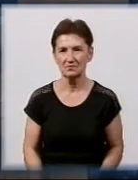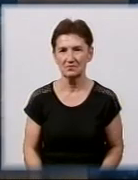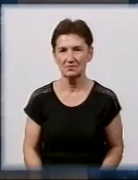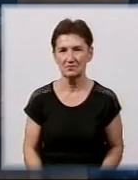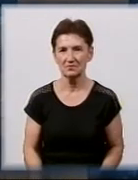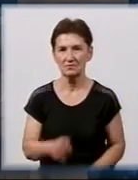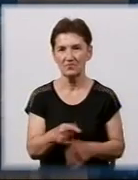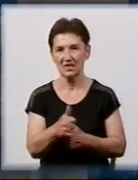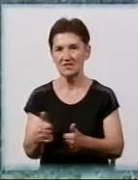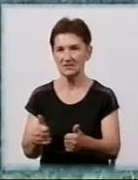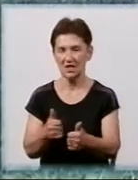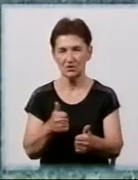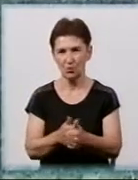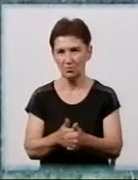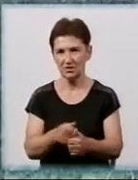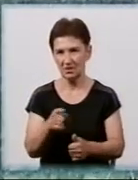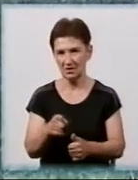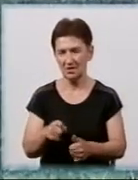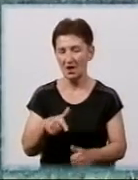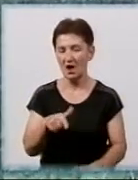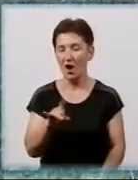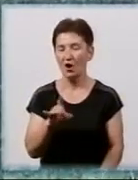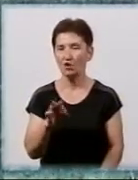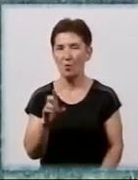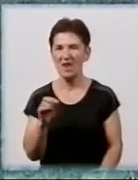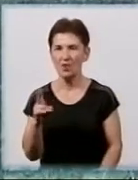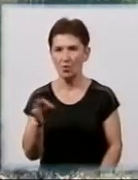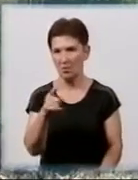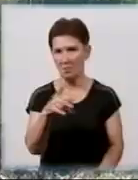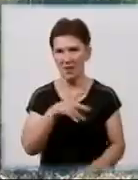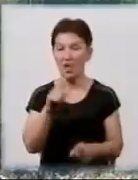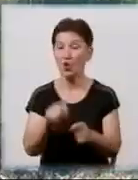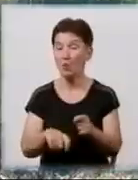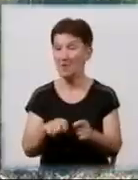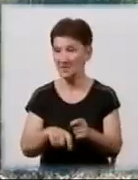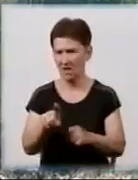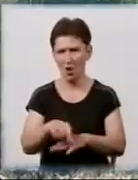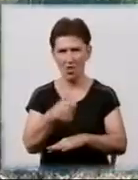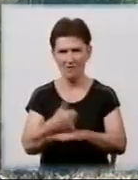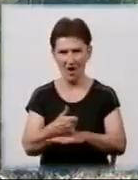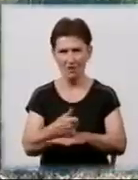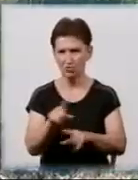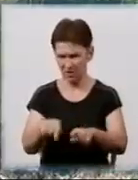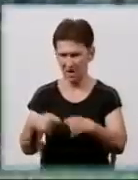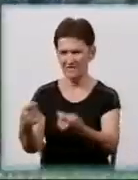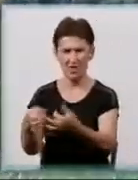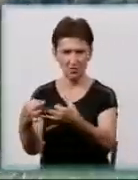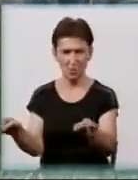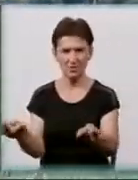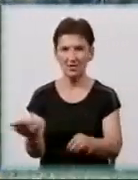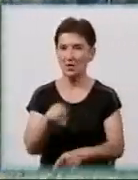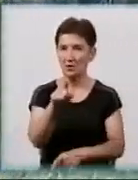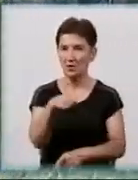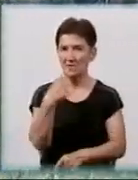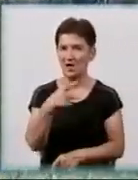Заступник міського голови Олександр Грабенко, що був головою комісії, яка надавала дозвіл на знесення дерев, говорить, що ділянку площею 37